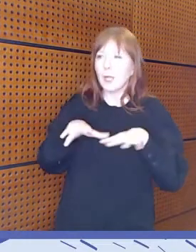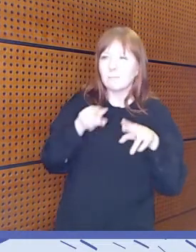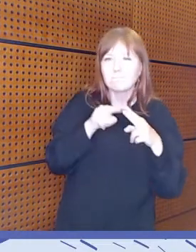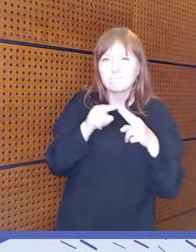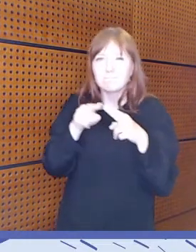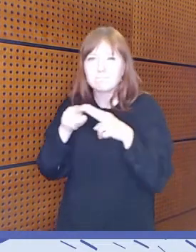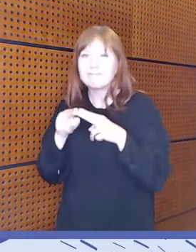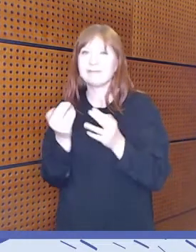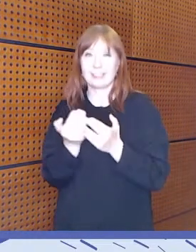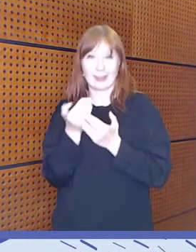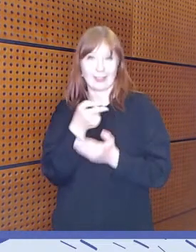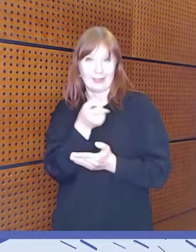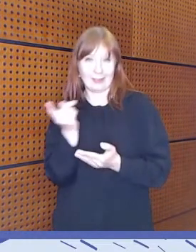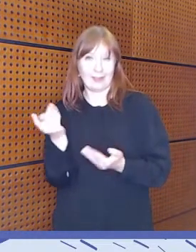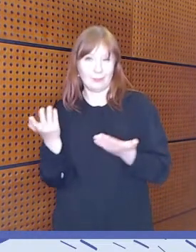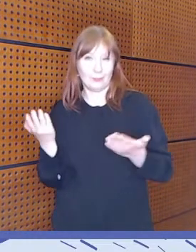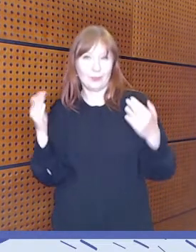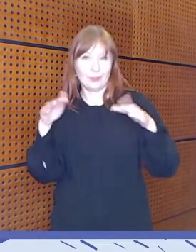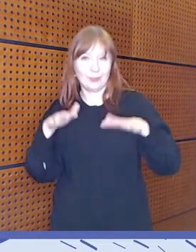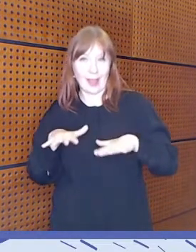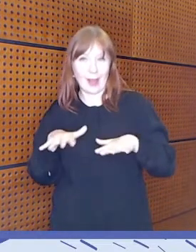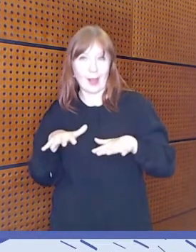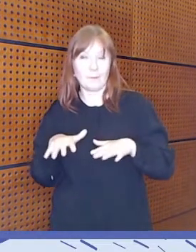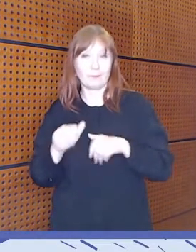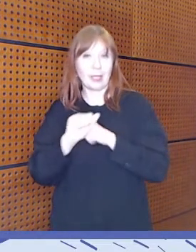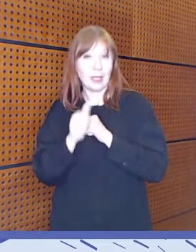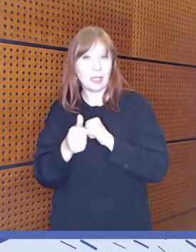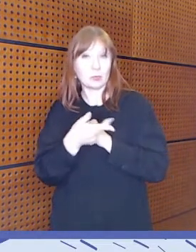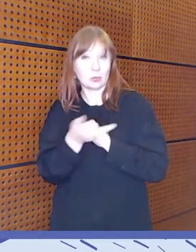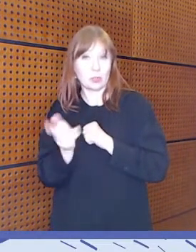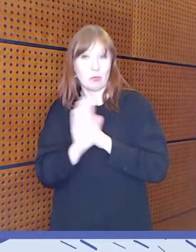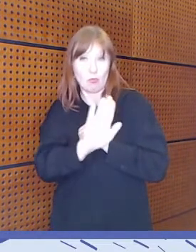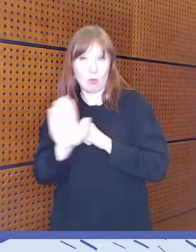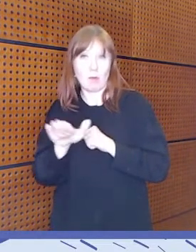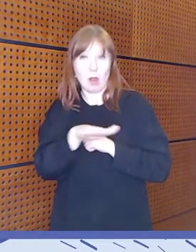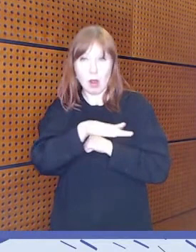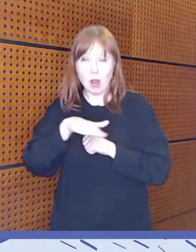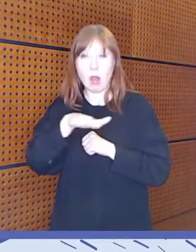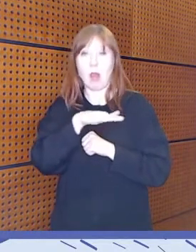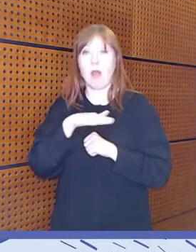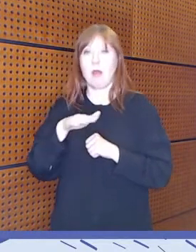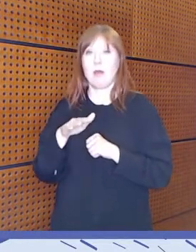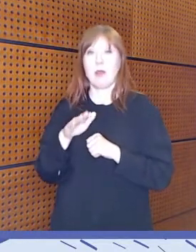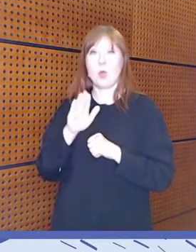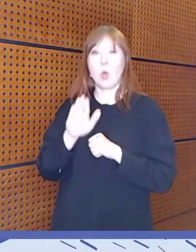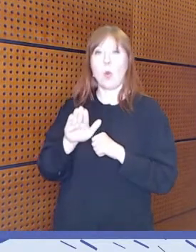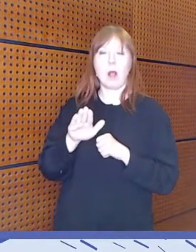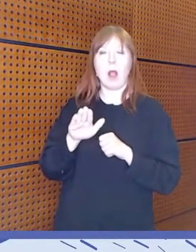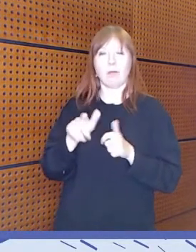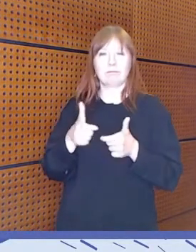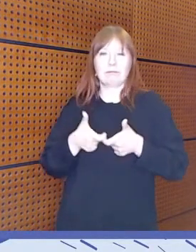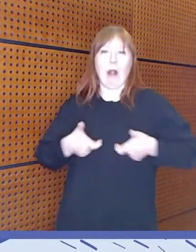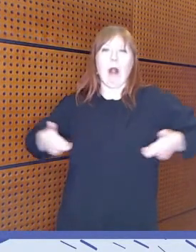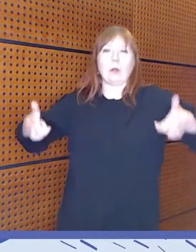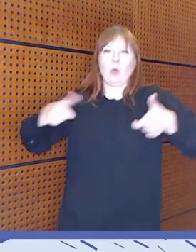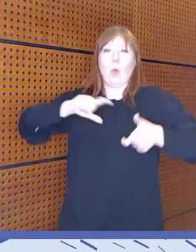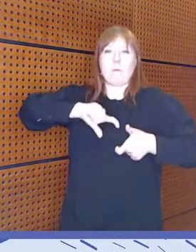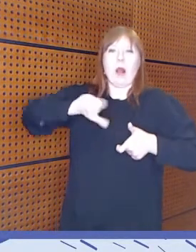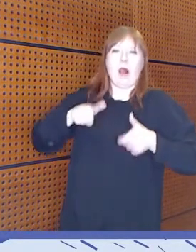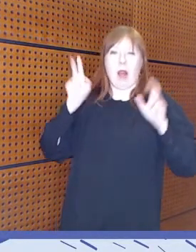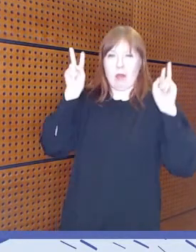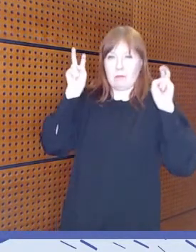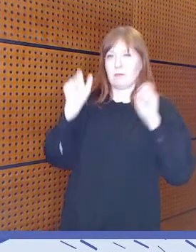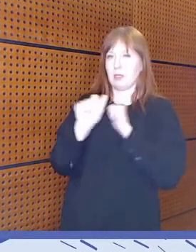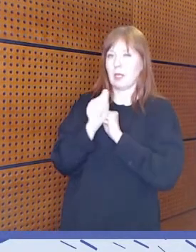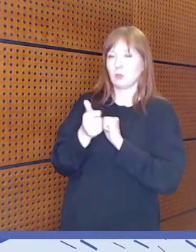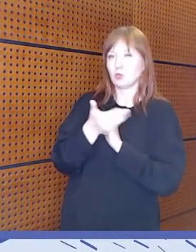täällä kaikki edustamassa omaa alanne, omaa talanne kakuusta. Mutta toisaalta myöskin sitten, että